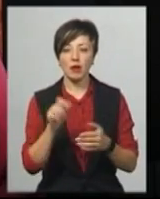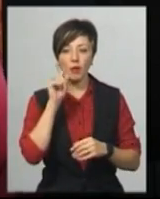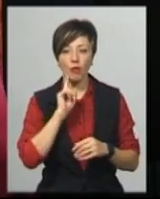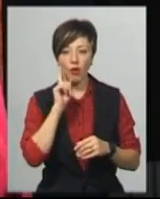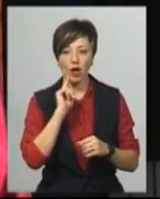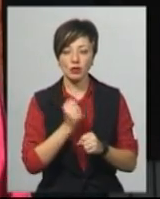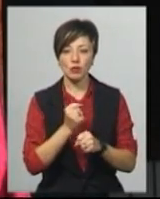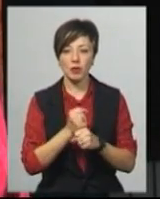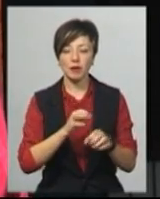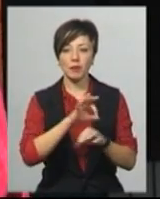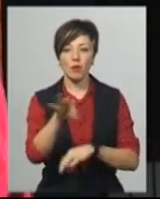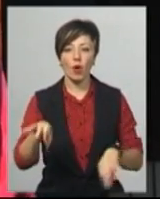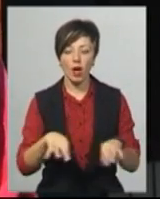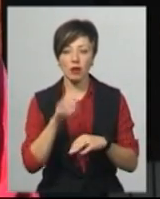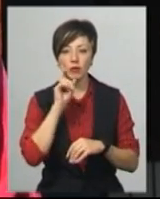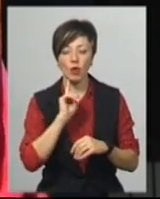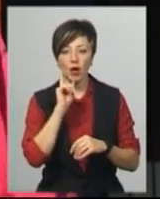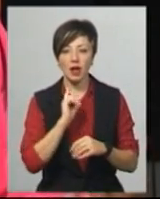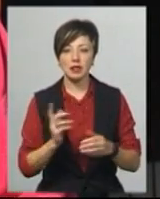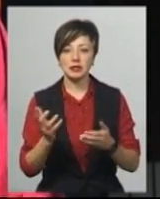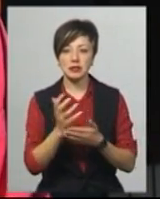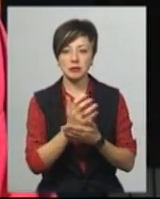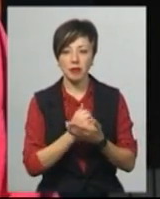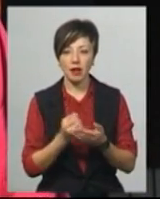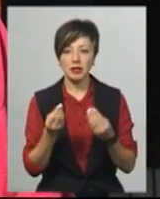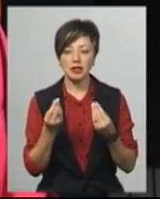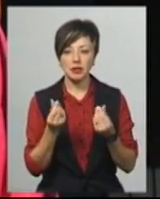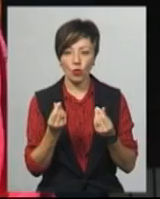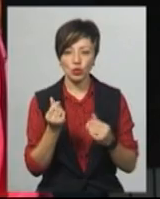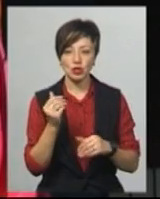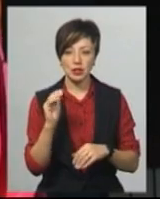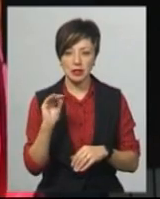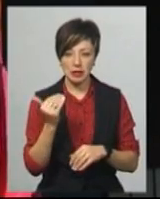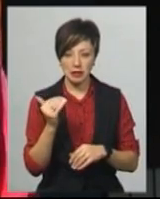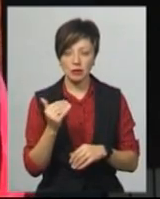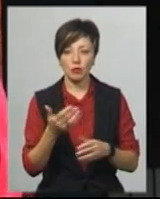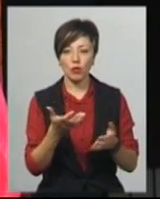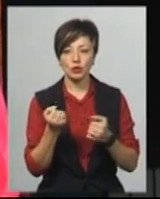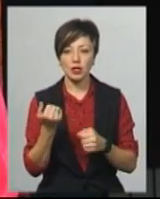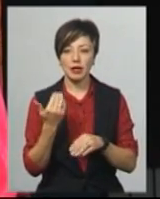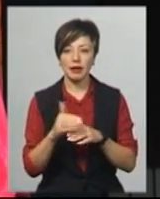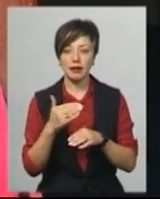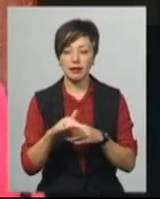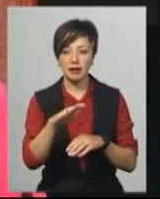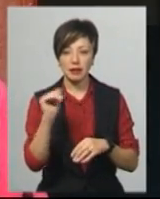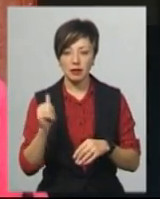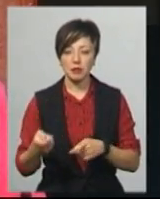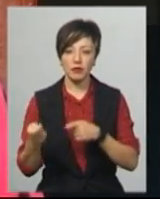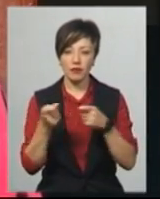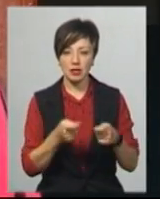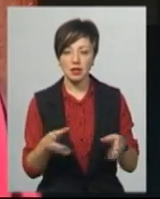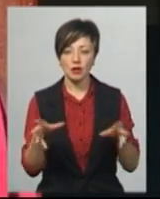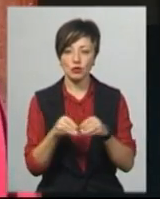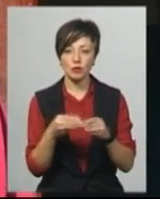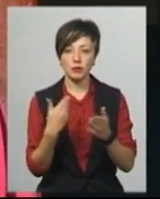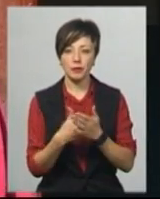зробили проєкт, поки зібрала дитина гроші, отримала кредит, привезла. Разом